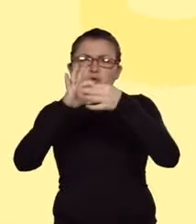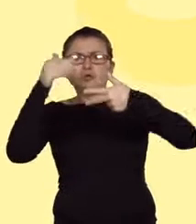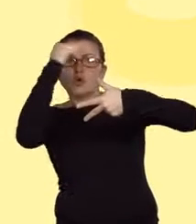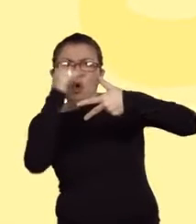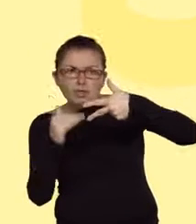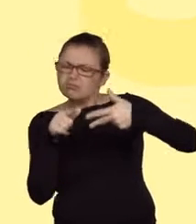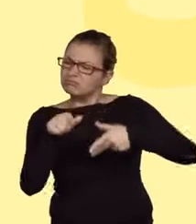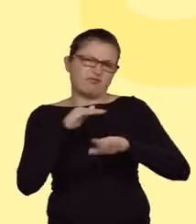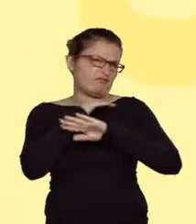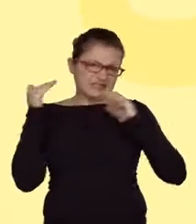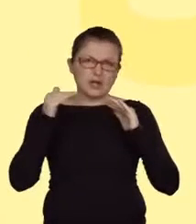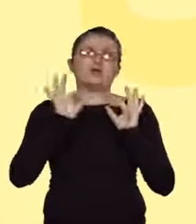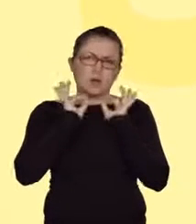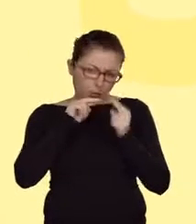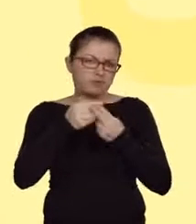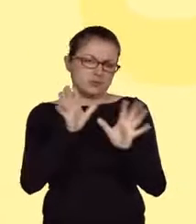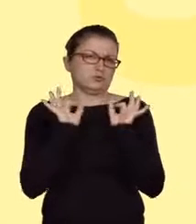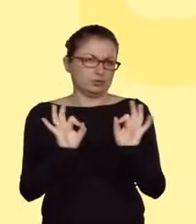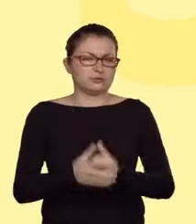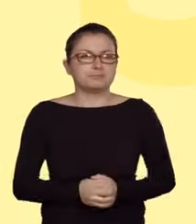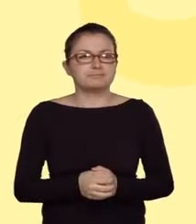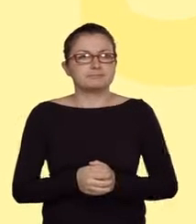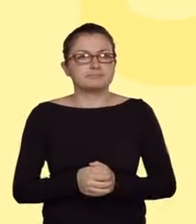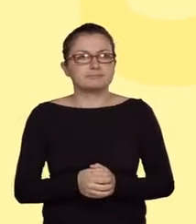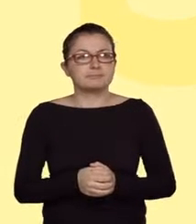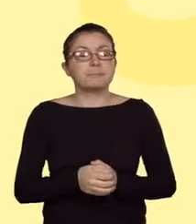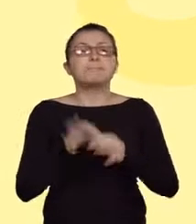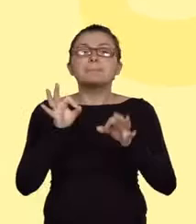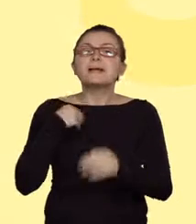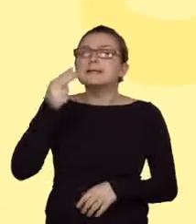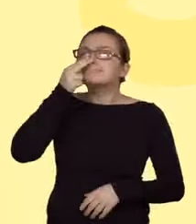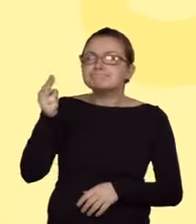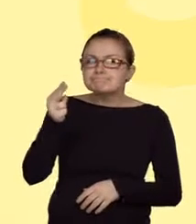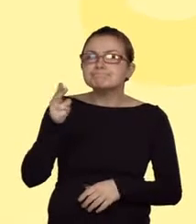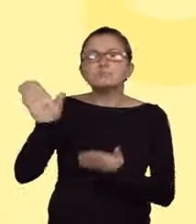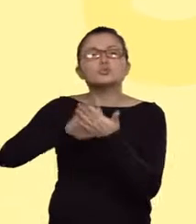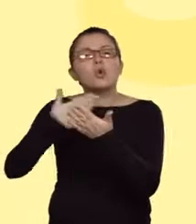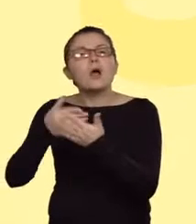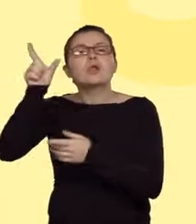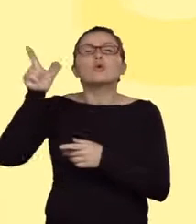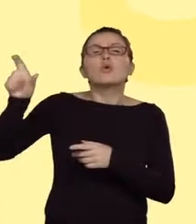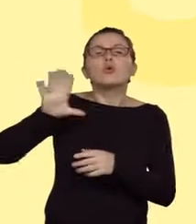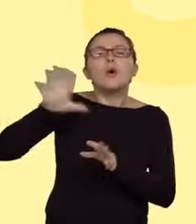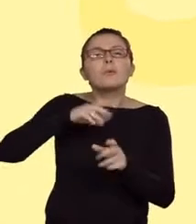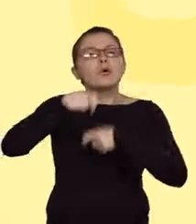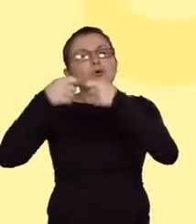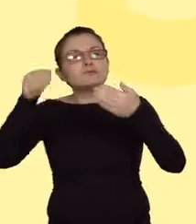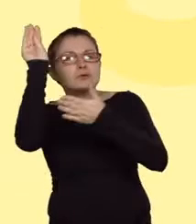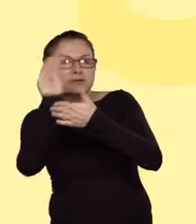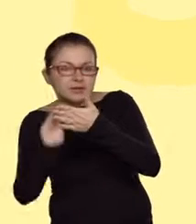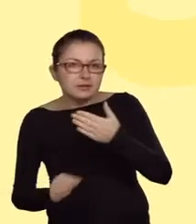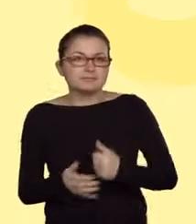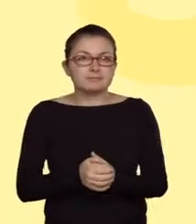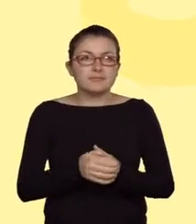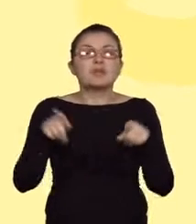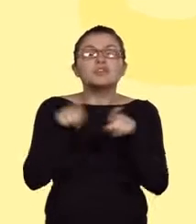udzielić poprawnej odpowiedzi na zadanie. Przyjrzyjmy się teraz przykładowym odpowiedziom zdających oraz ocenom, jakie otrzymali oni